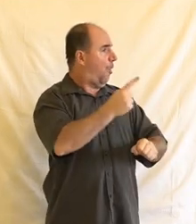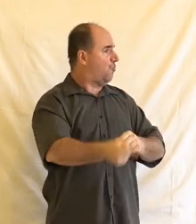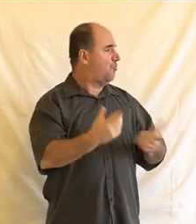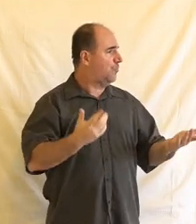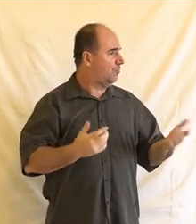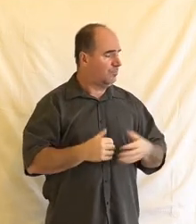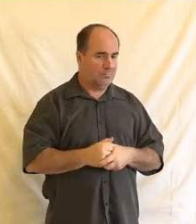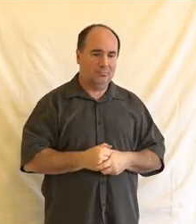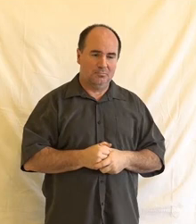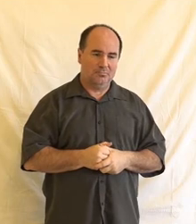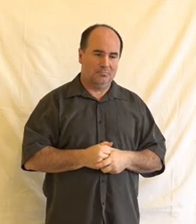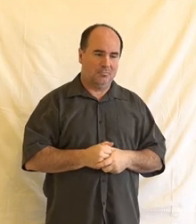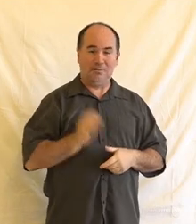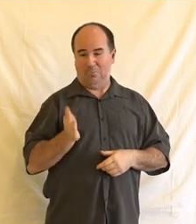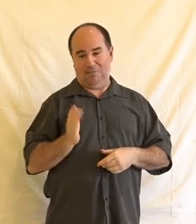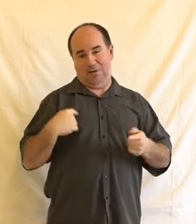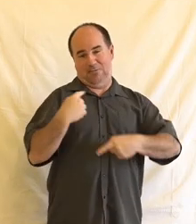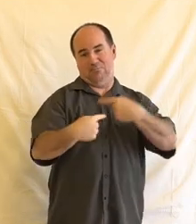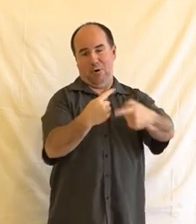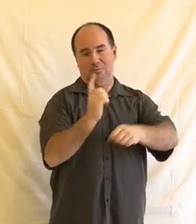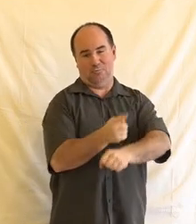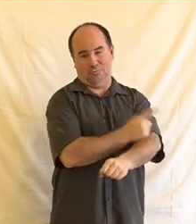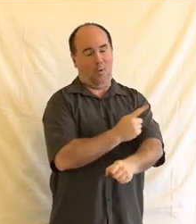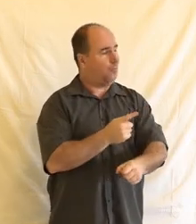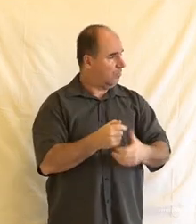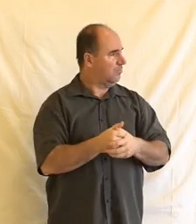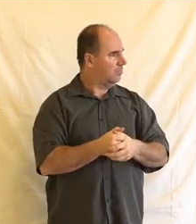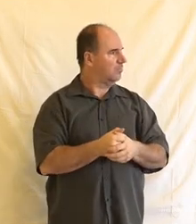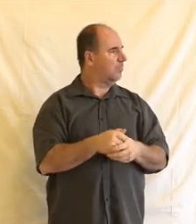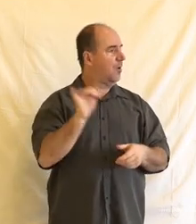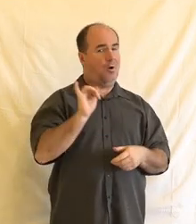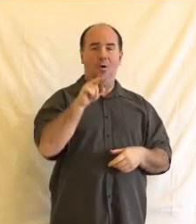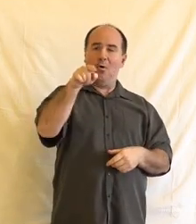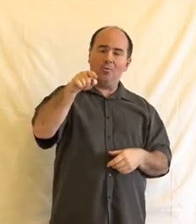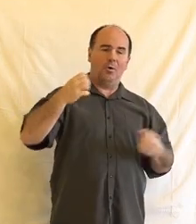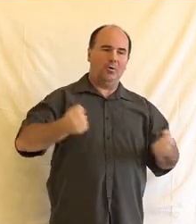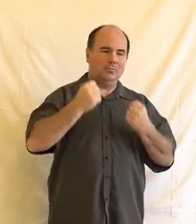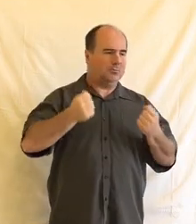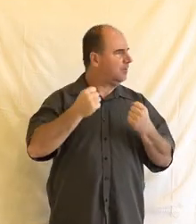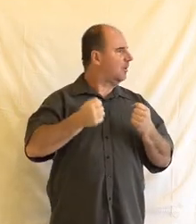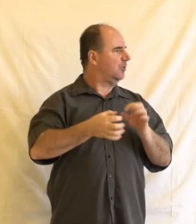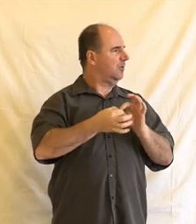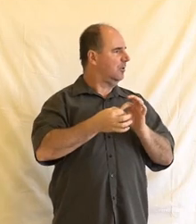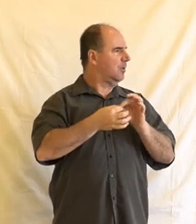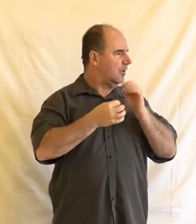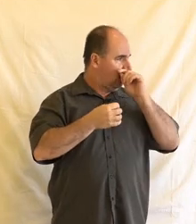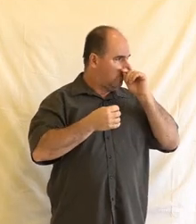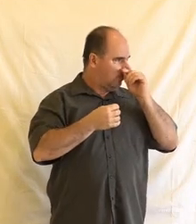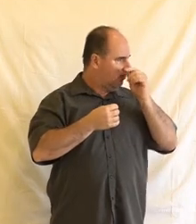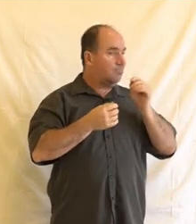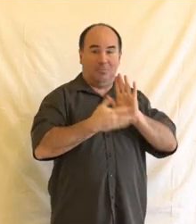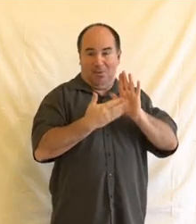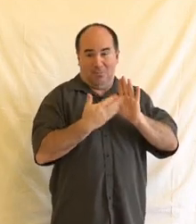že třeba ten, kdo tahá za ten delší provaz, jak jste to říkala, což třeba může být nějaký technologický gigant, že třeba bude